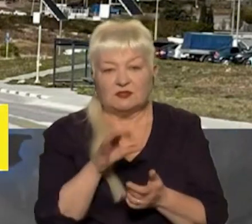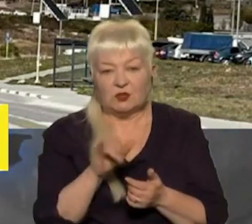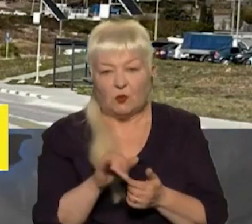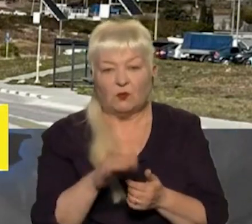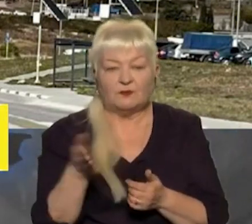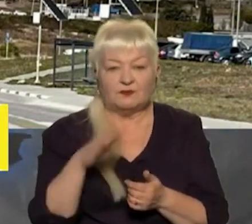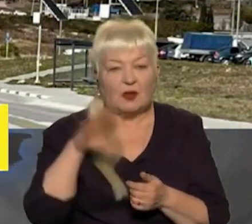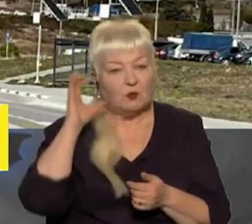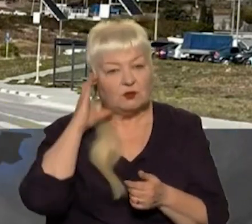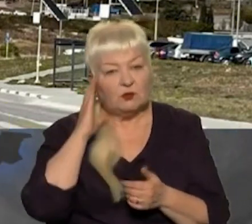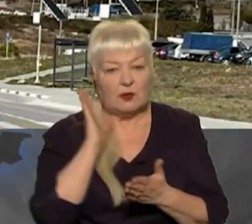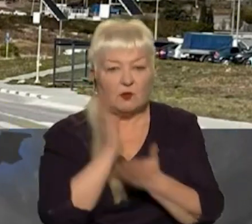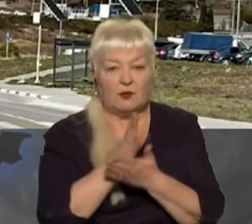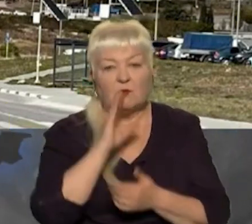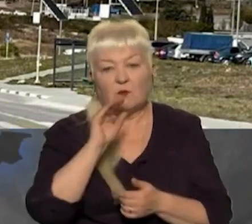Давайте послухаємо пряму мову.